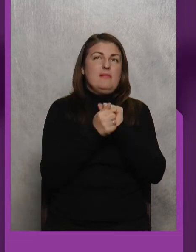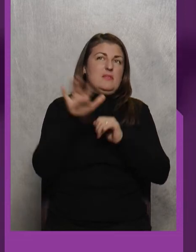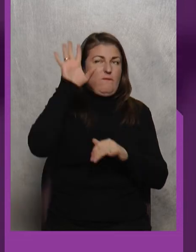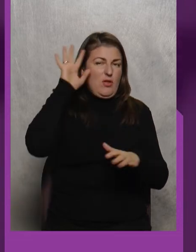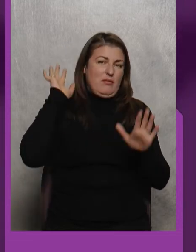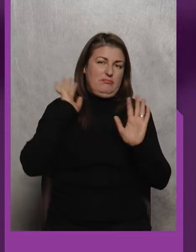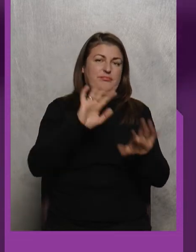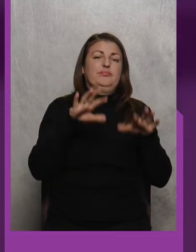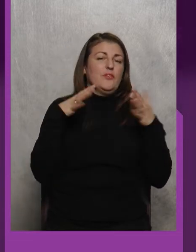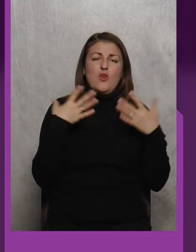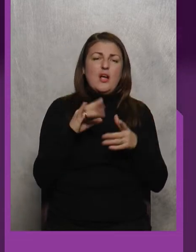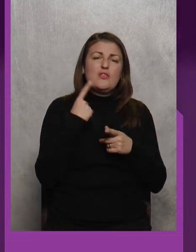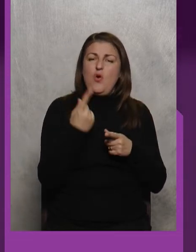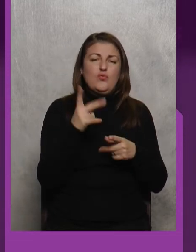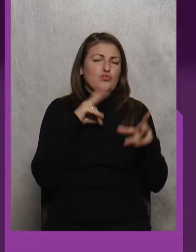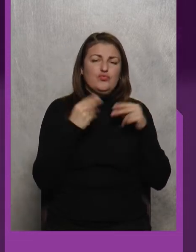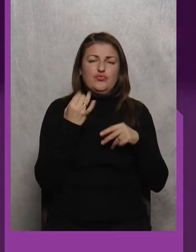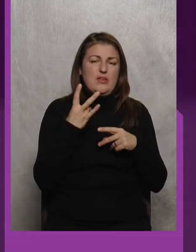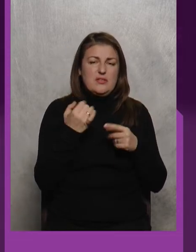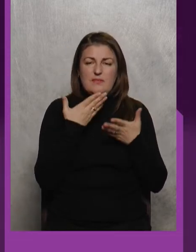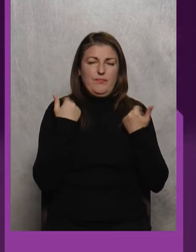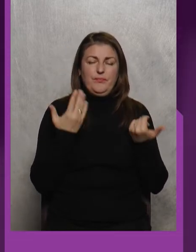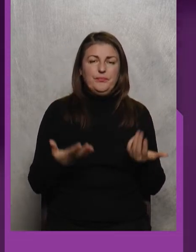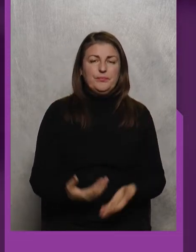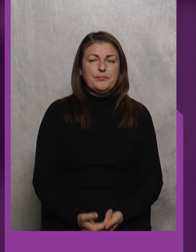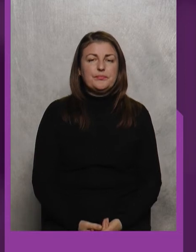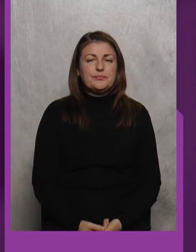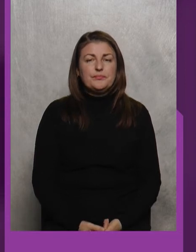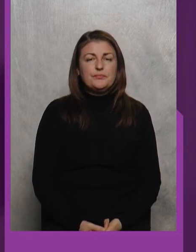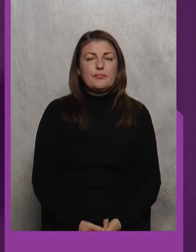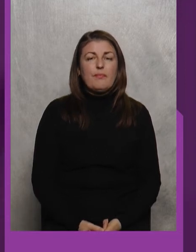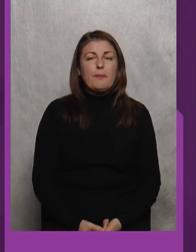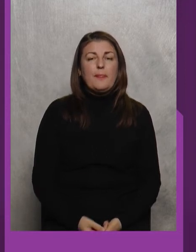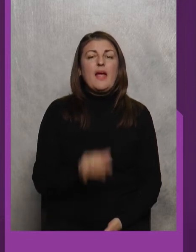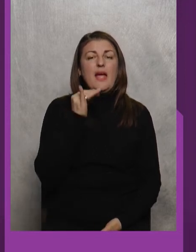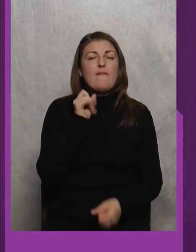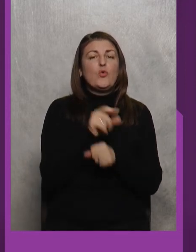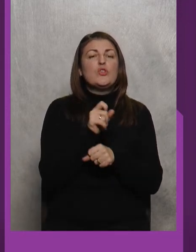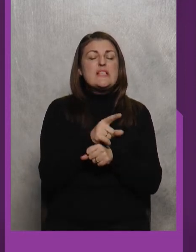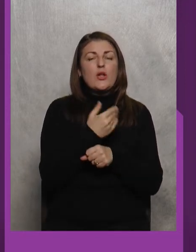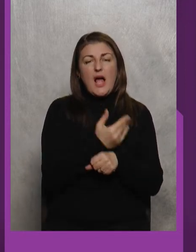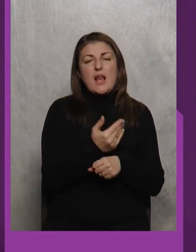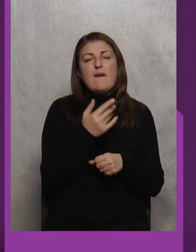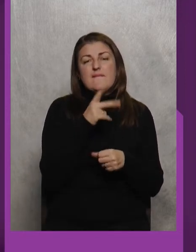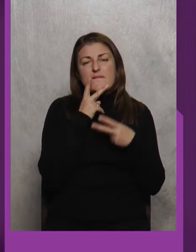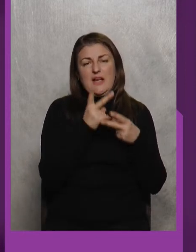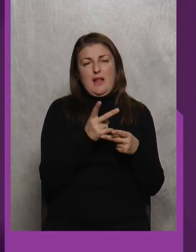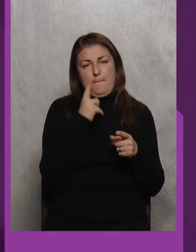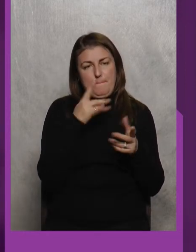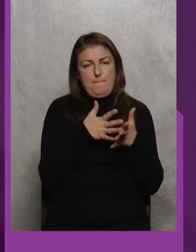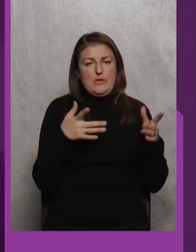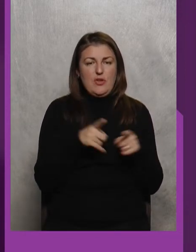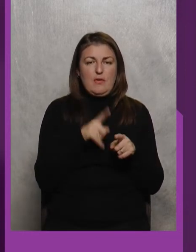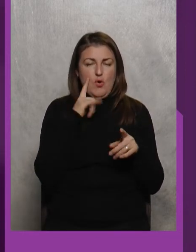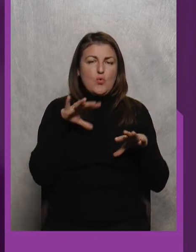Жодного шансу І функціонально він виглядає більше